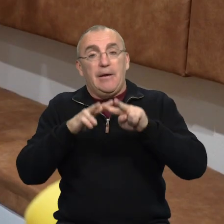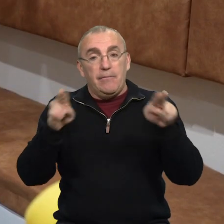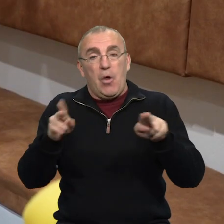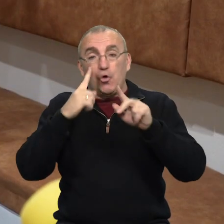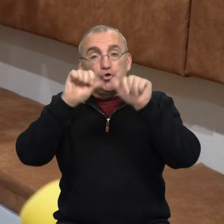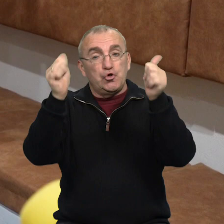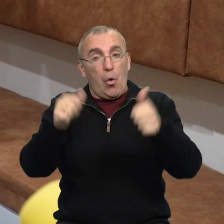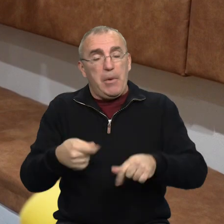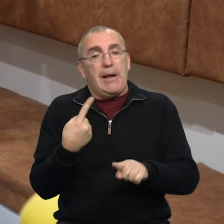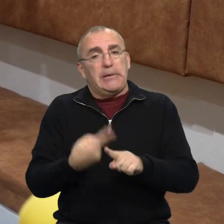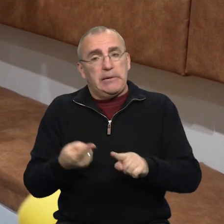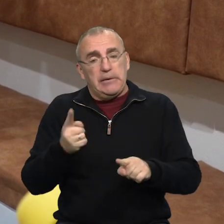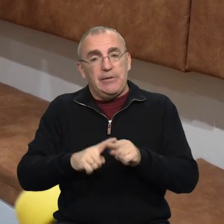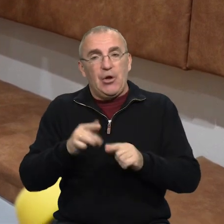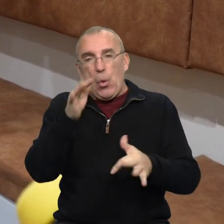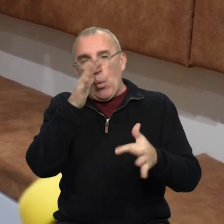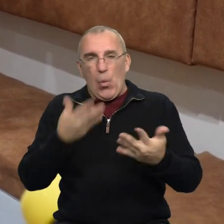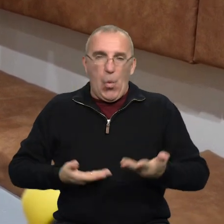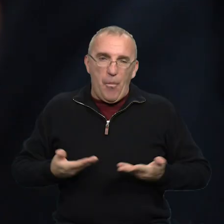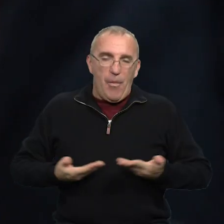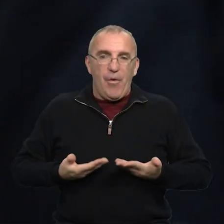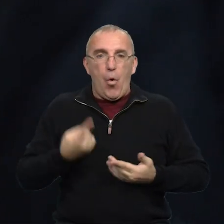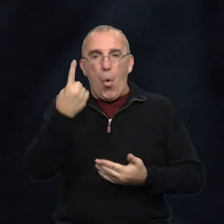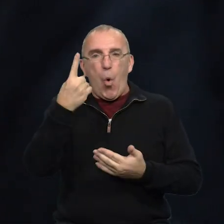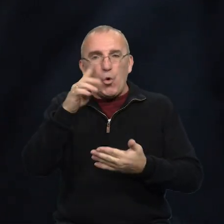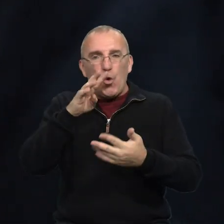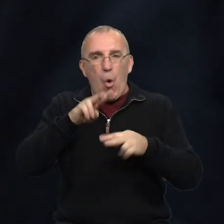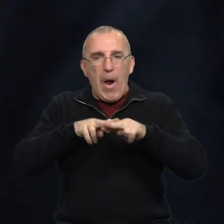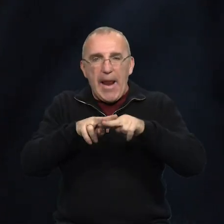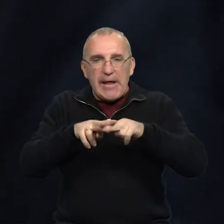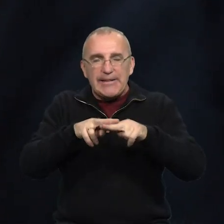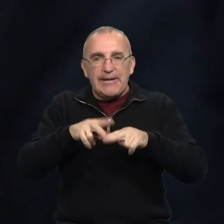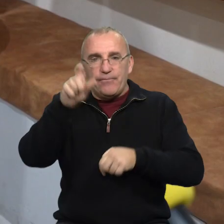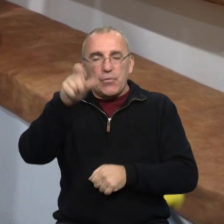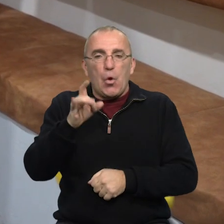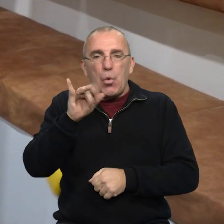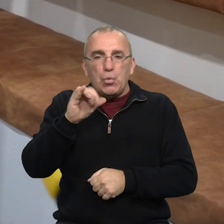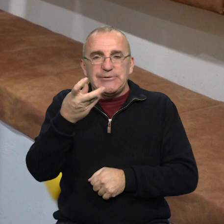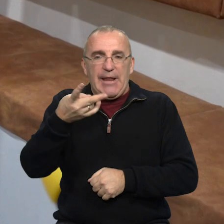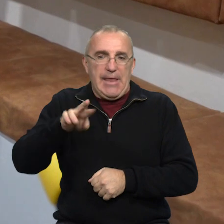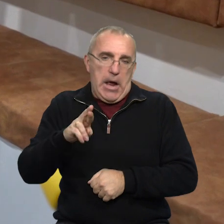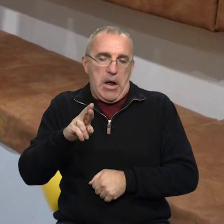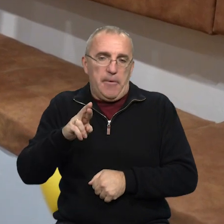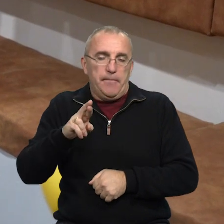І також зображені такі гумористичні, одноклітинні істоти. Це русня,